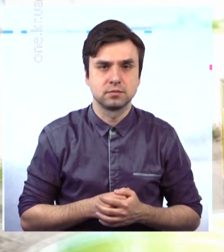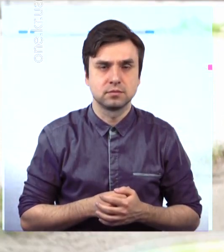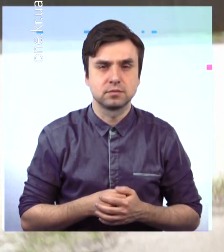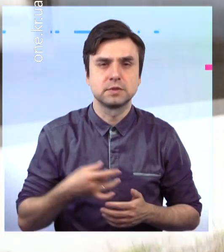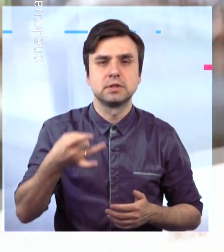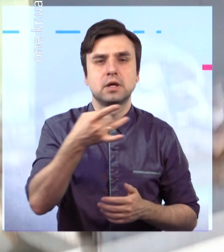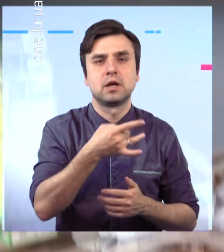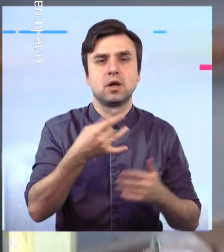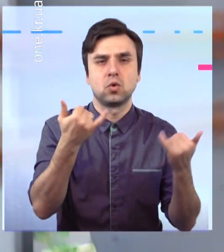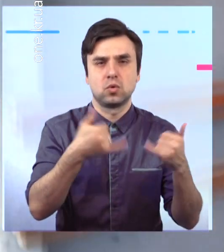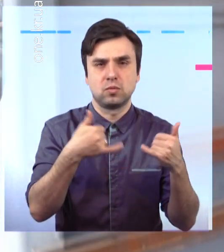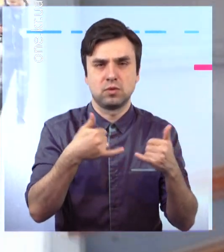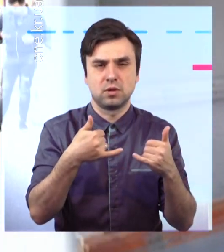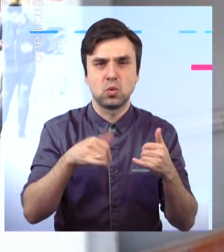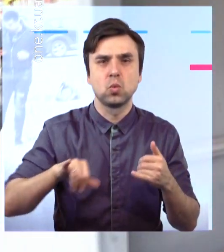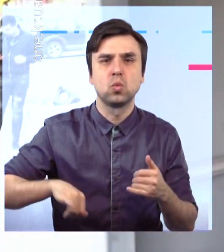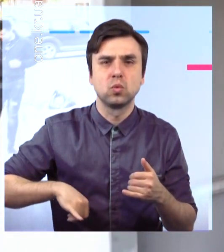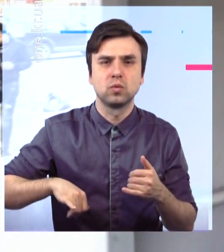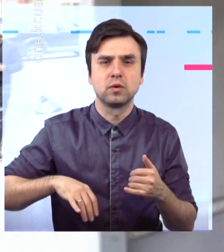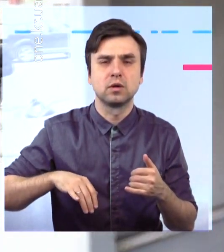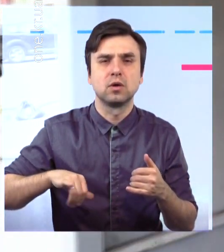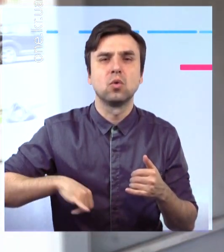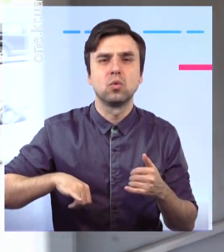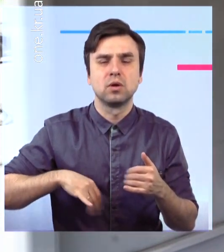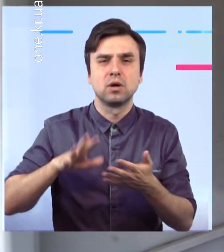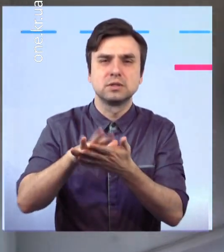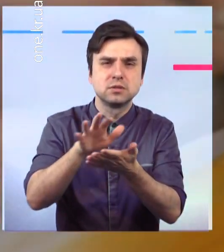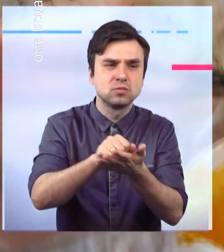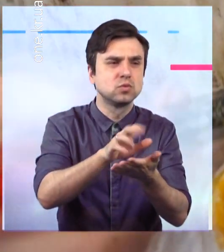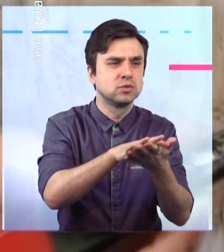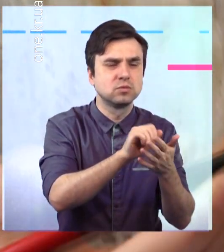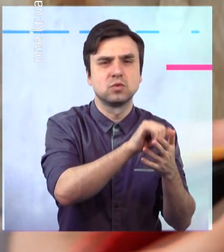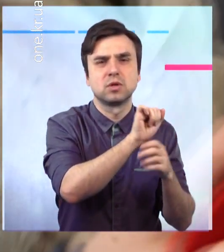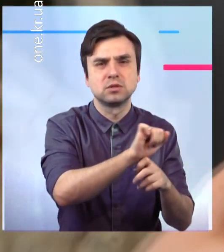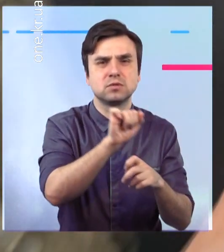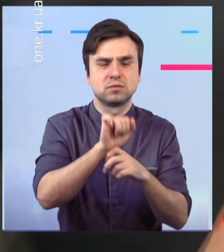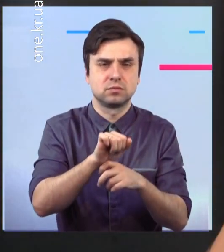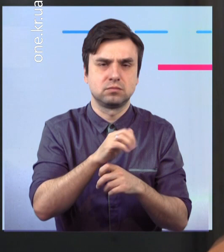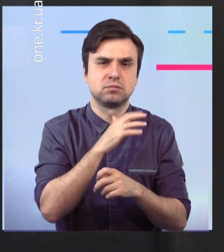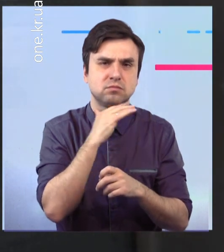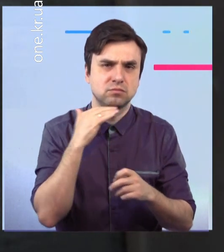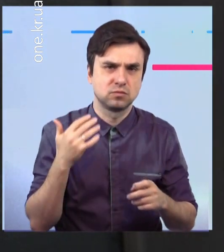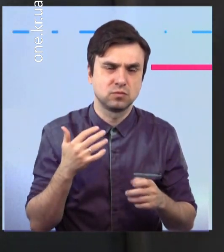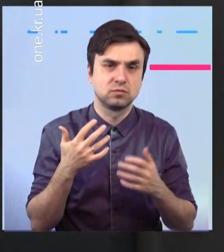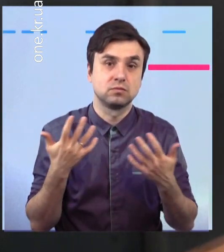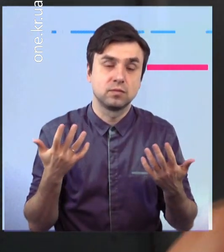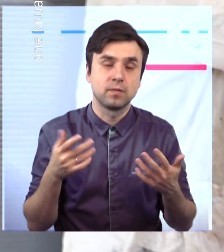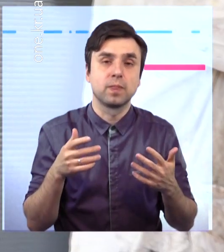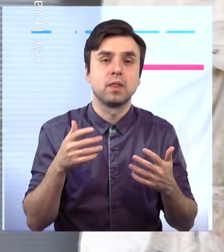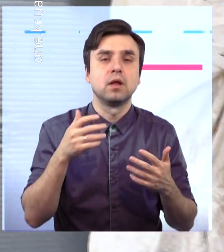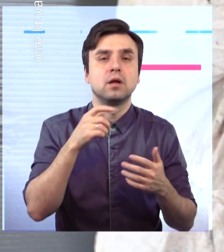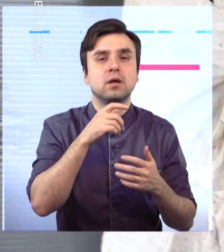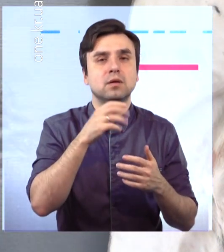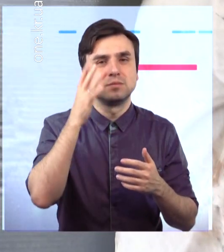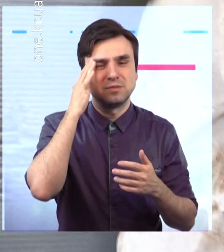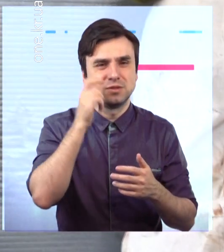району це вже далеко не перший новий зупиничний комплекс, який зіпсували невідомі вандали. Тож подібними ініціативами хочуть, аби люди більше